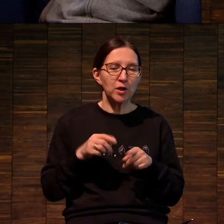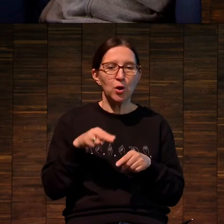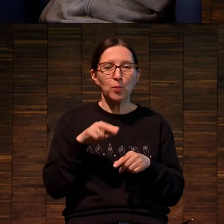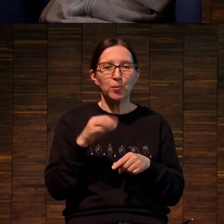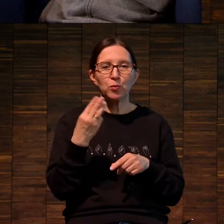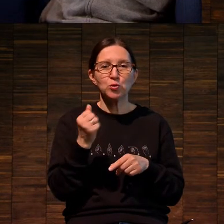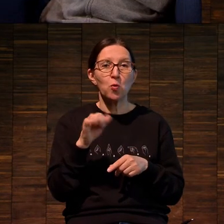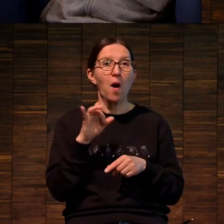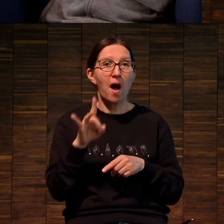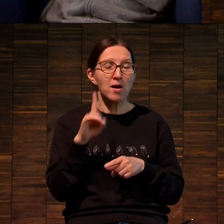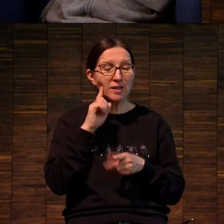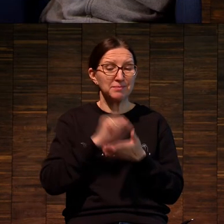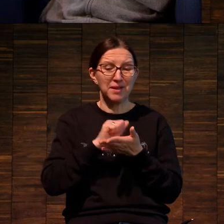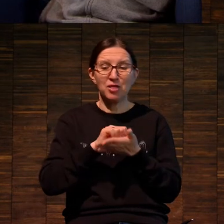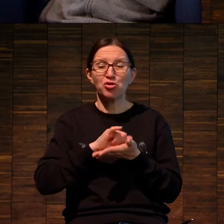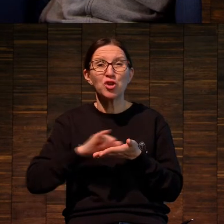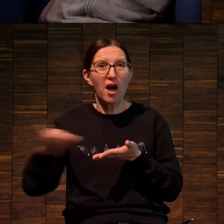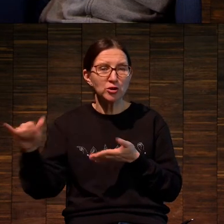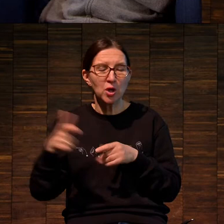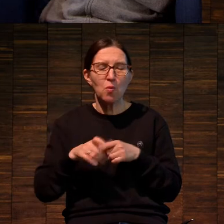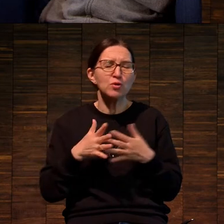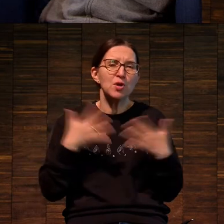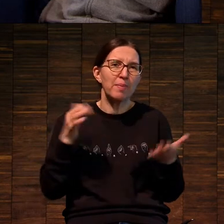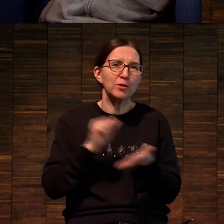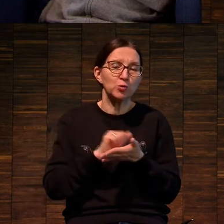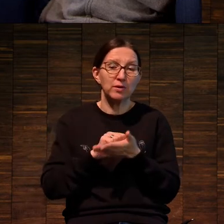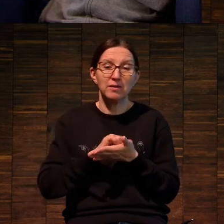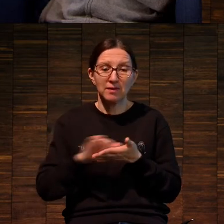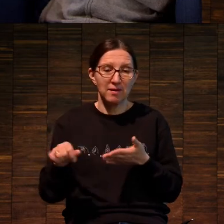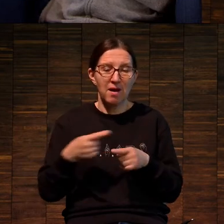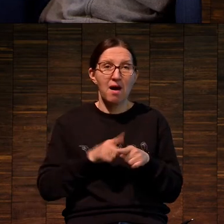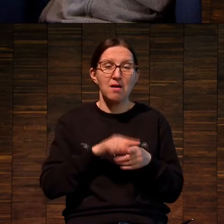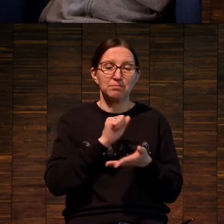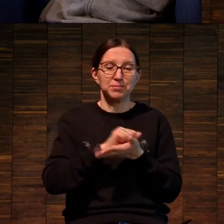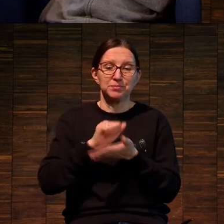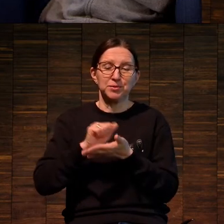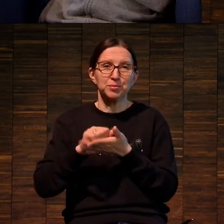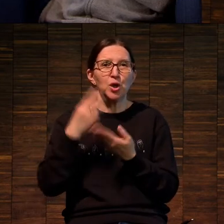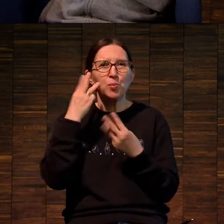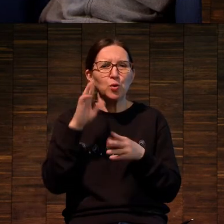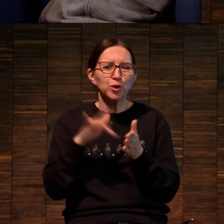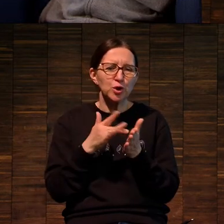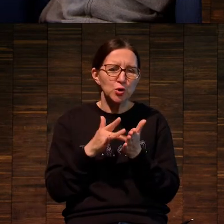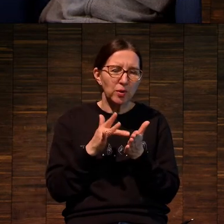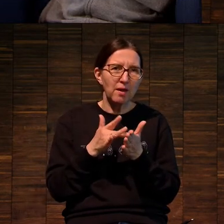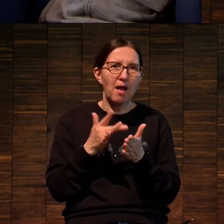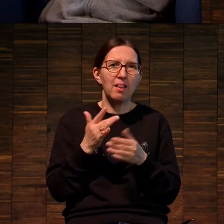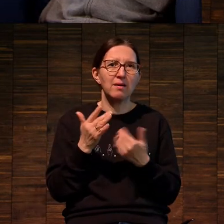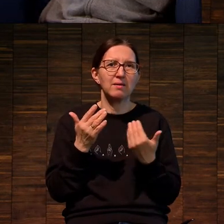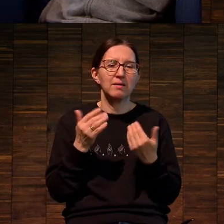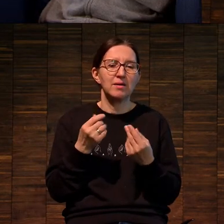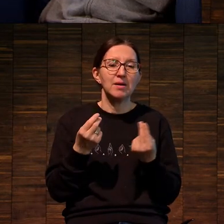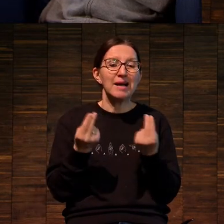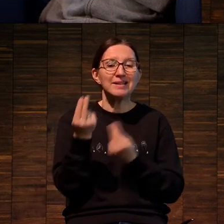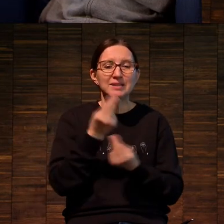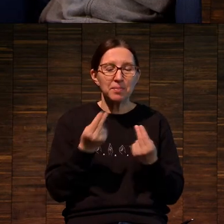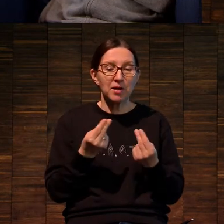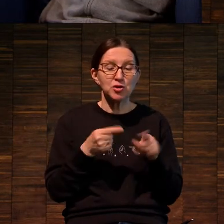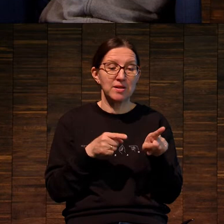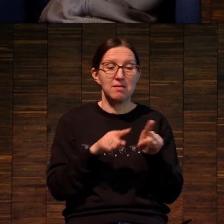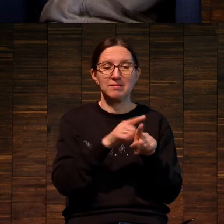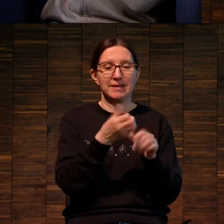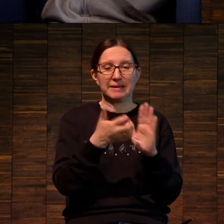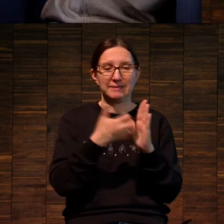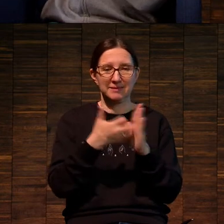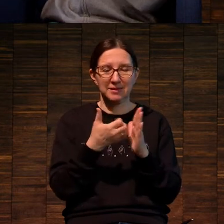пушуаром тиражные, даже в очень больших тиражах, именно в модных журналах изображения подкрашивались